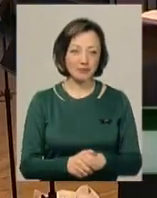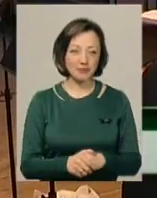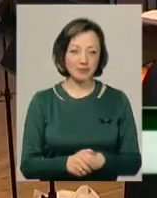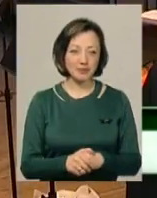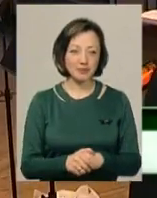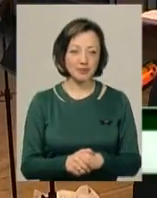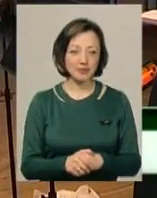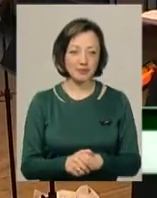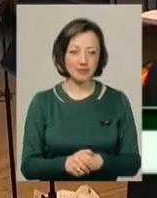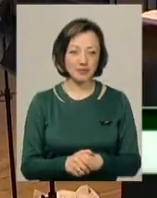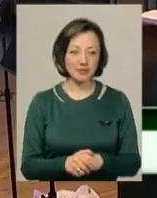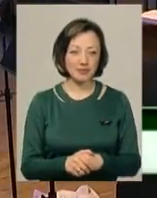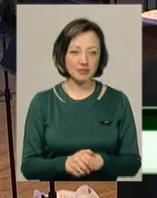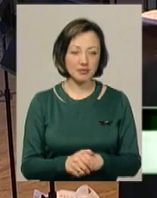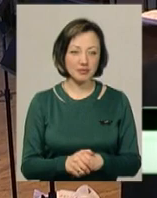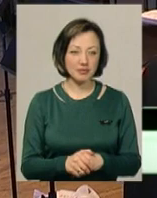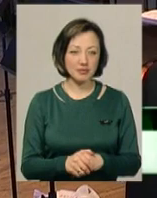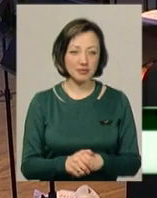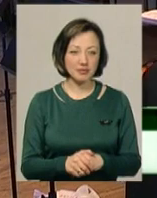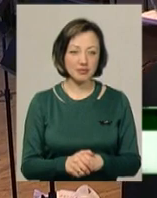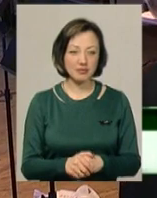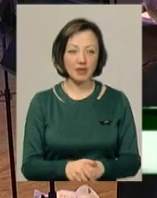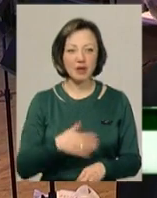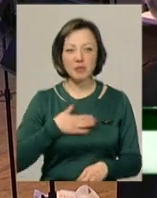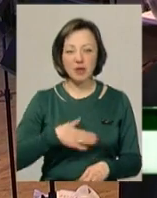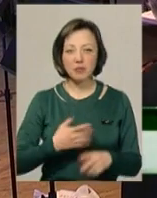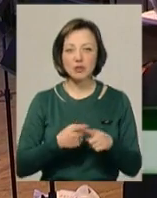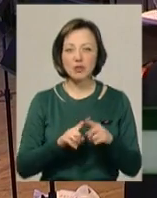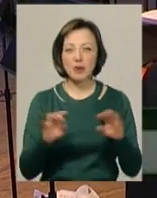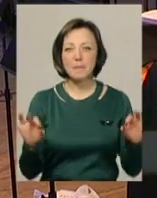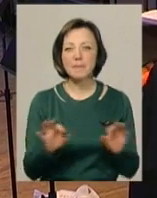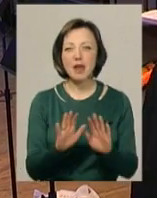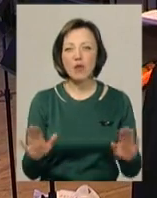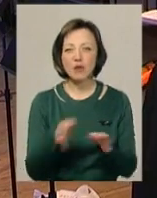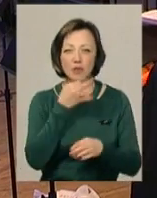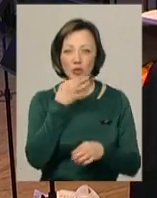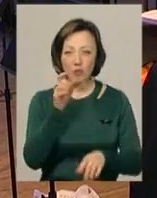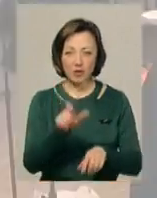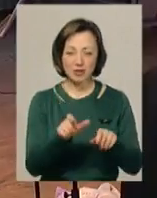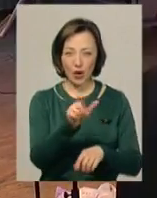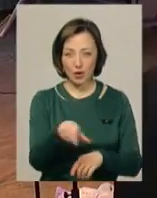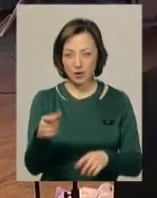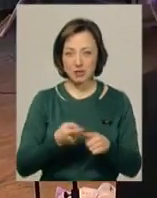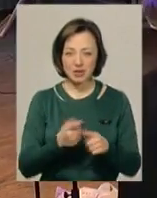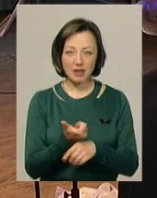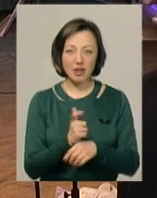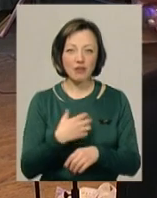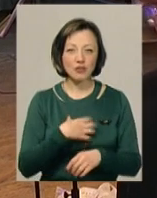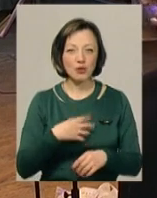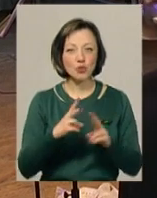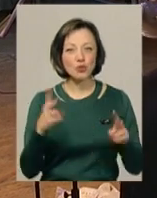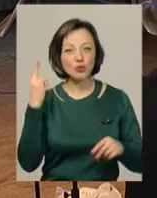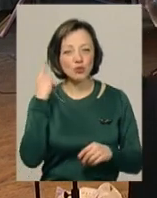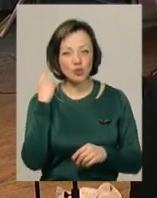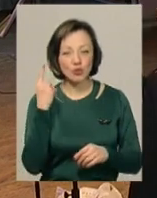що все ж таки ця мелодія подобається людям. Це ж найважніше для композитора. Хтось слухає, то